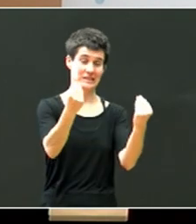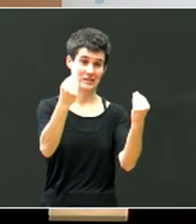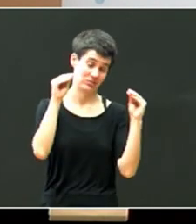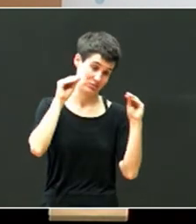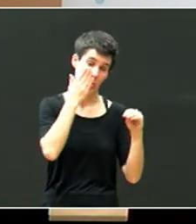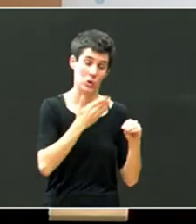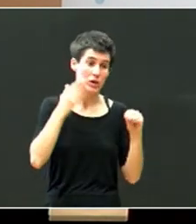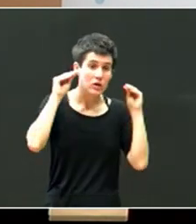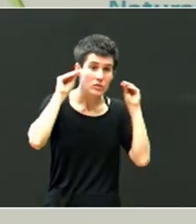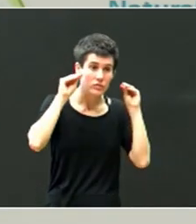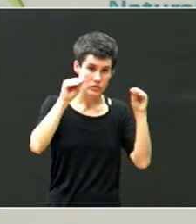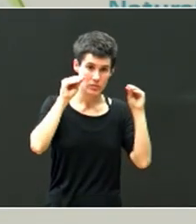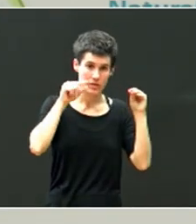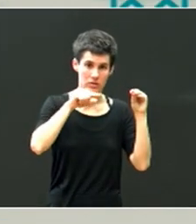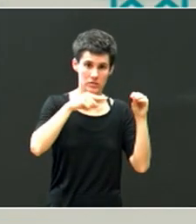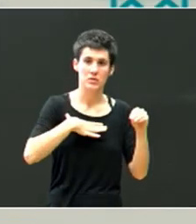eskolak inleike lanak.